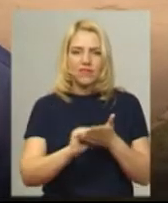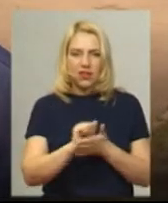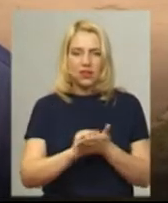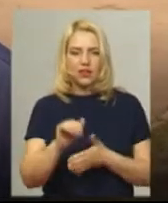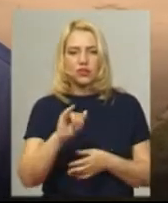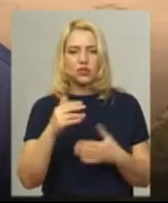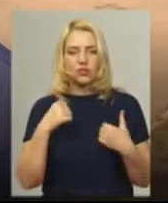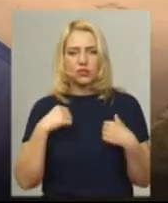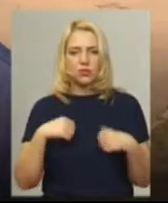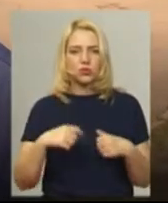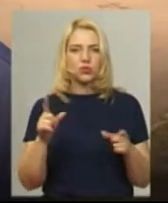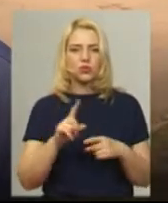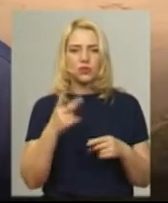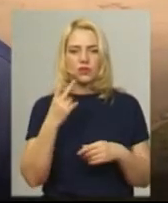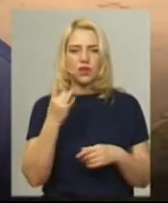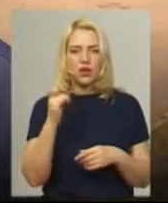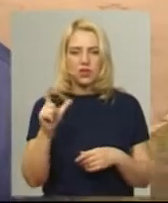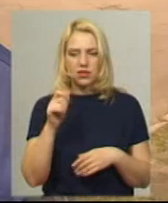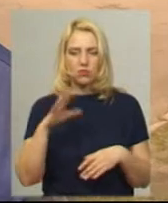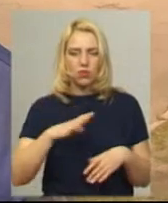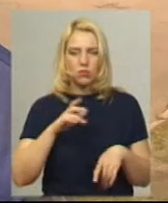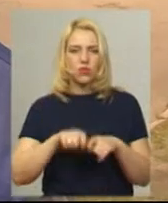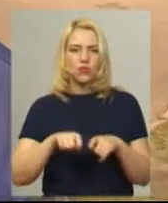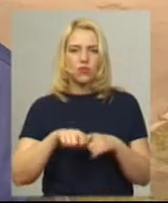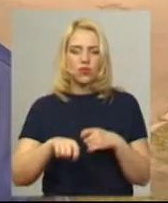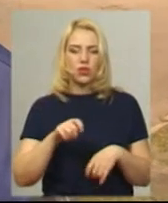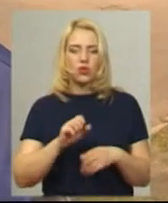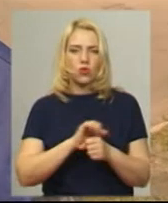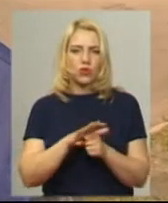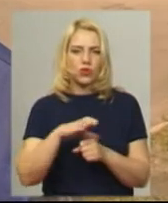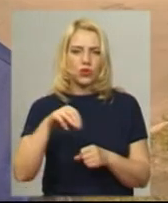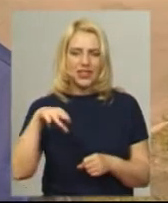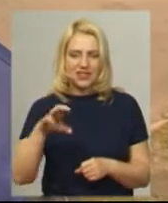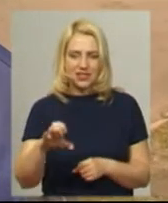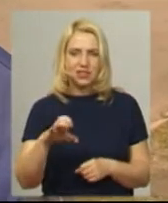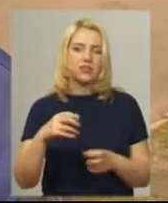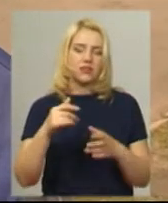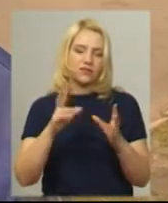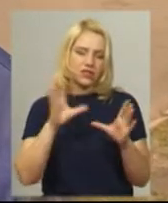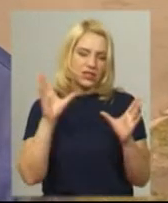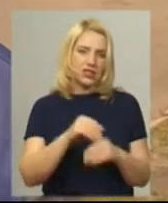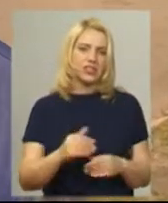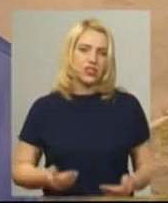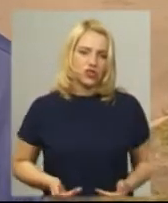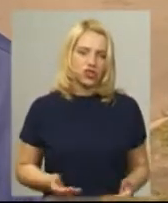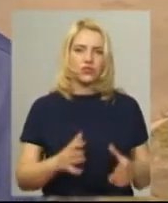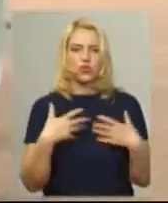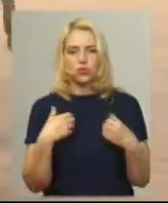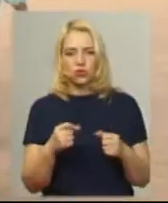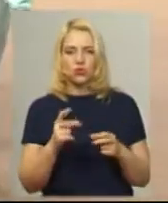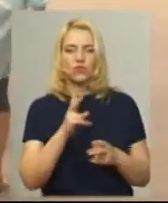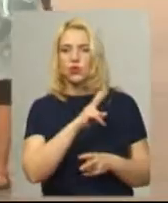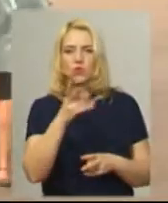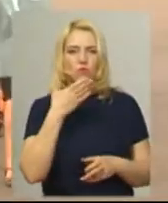ми вже другий раз проходили тести на коронавірус. Слава Богу, всі живі-здорові, ні в кого не виявлено, працюємо далі.